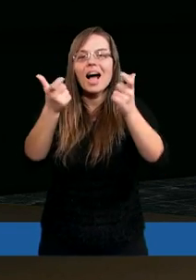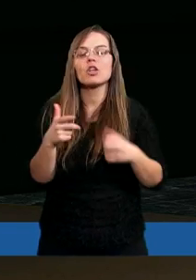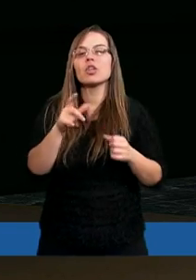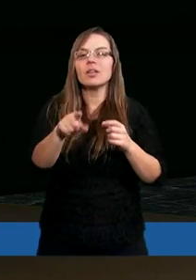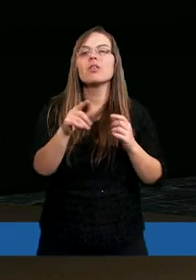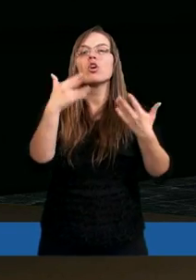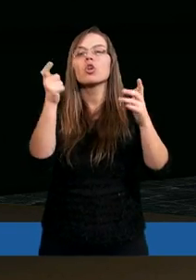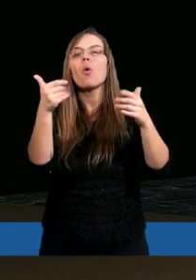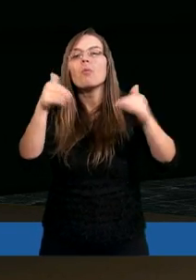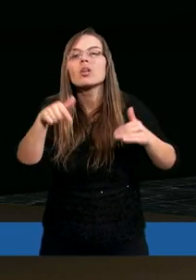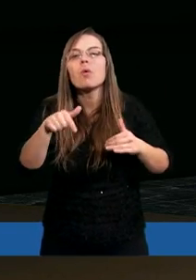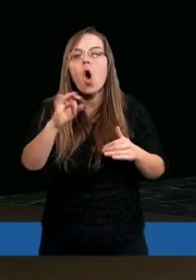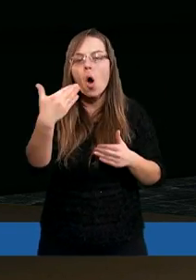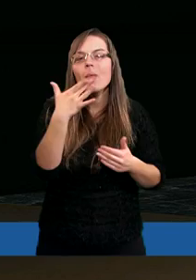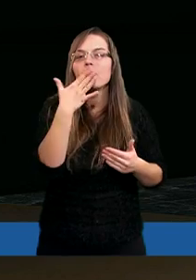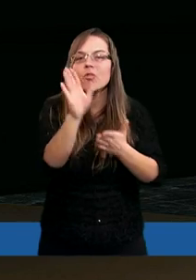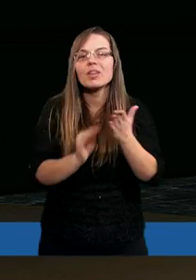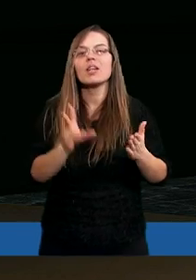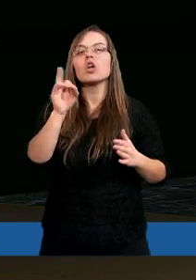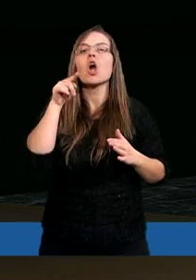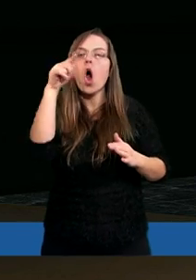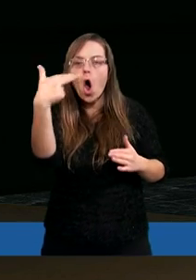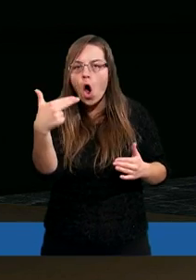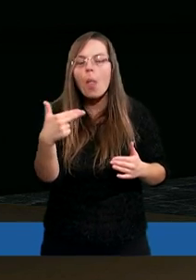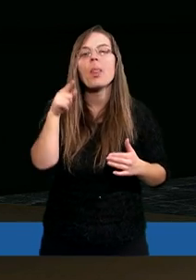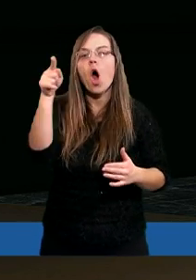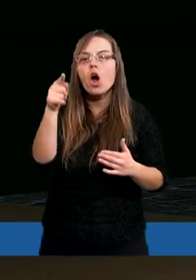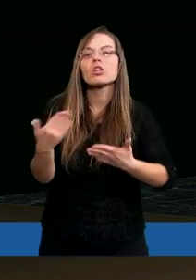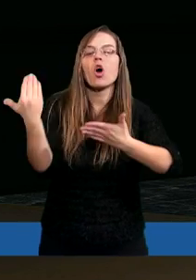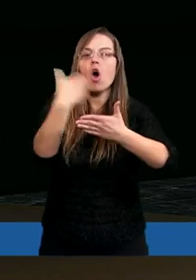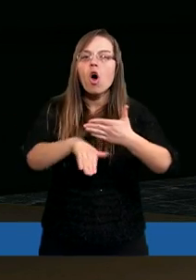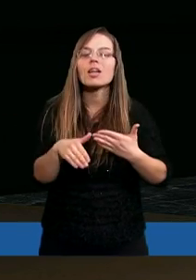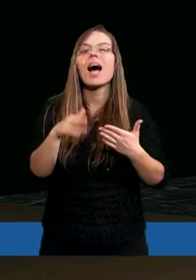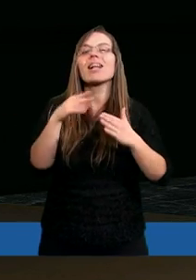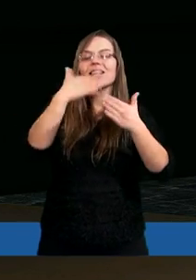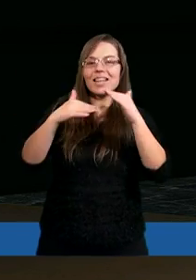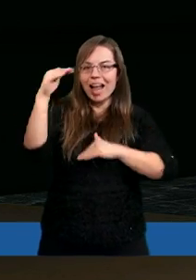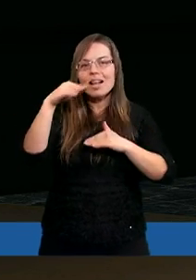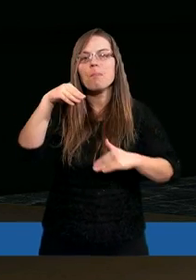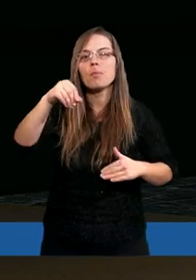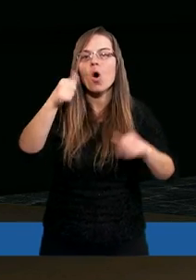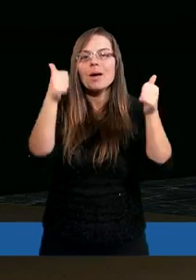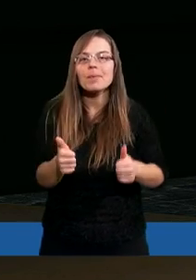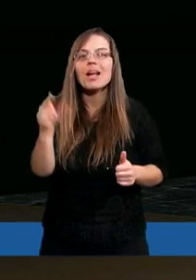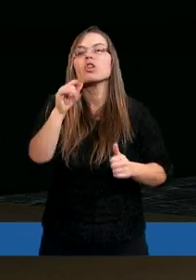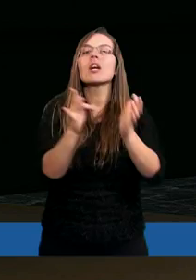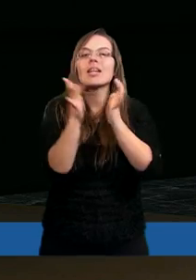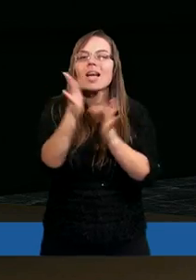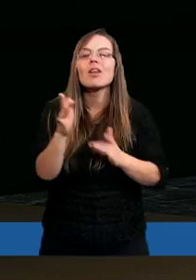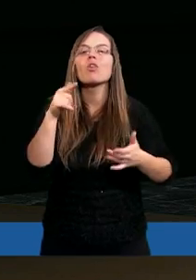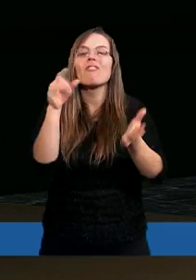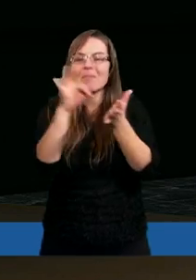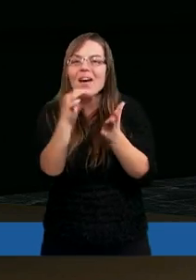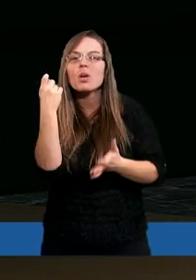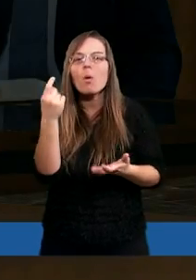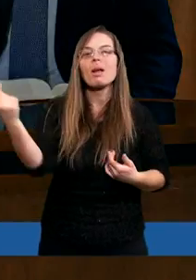przecież te słowa, które tutaj mówią o tym, że On ostatni nad prochem stanie, to właśnie mówi o tym, że Jezus w